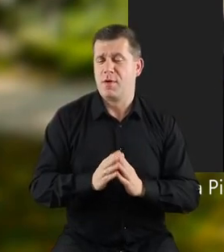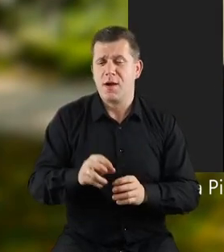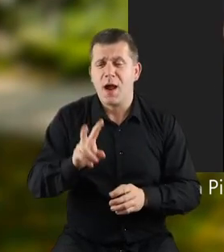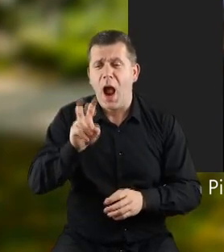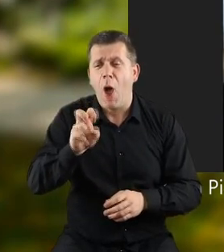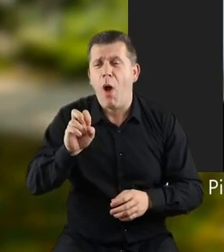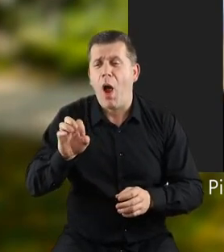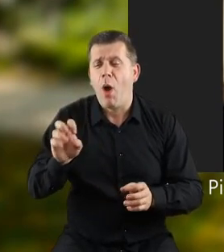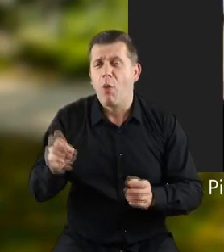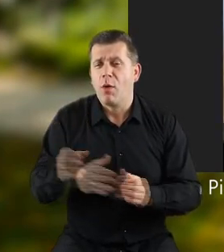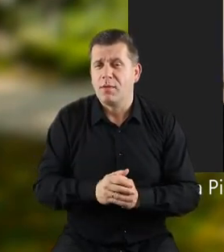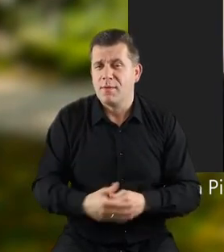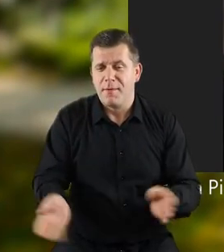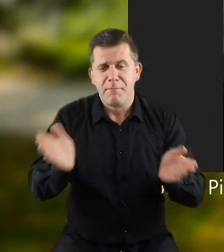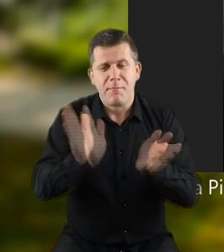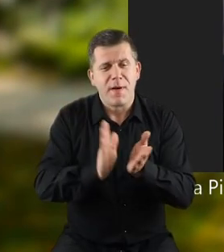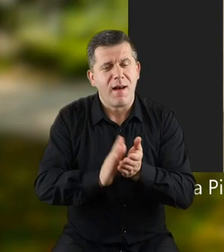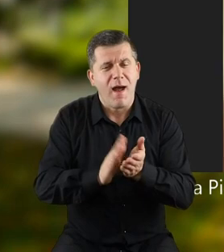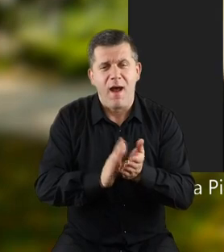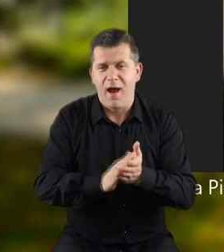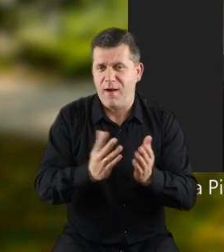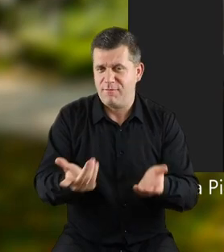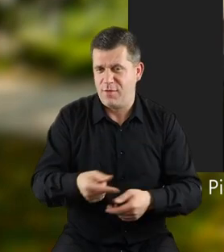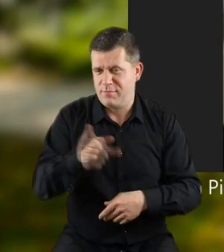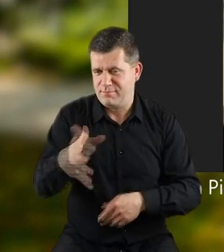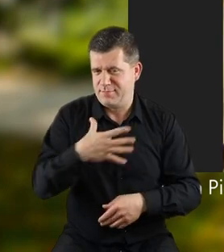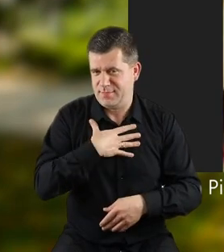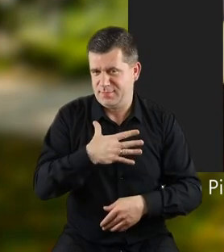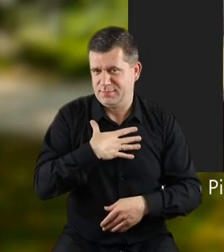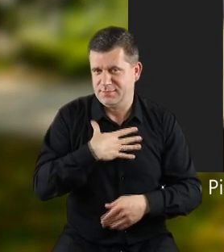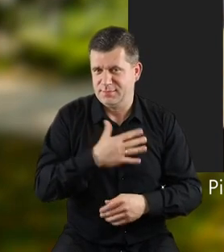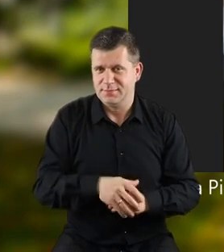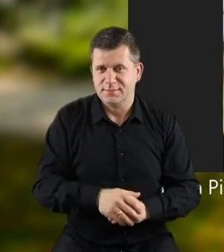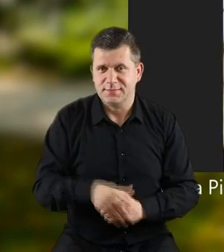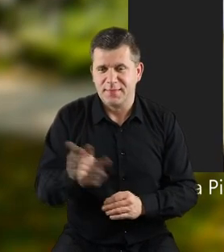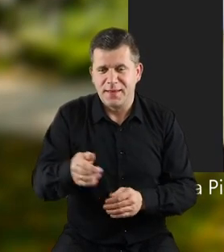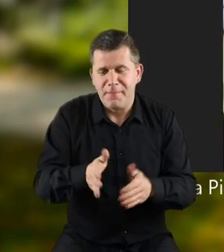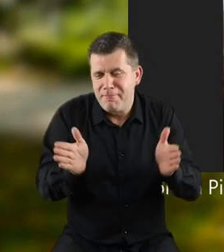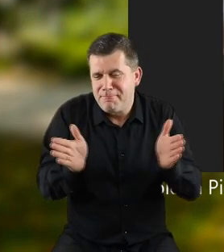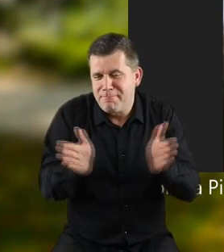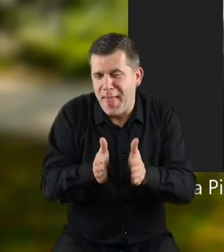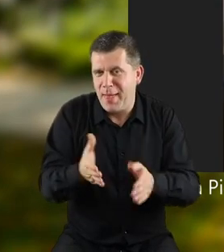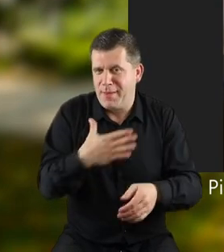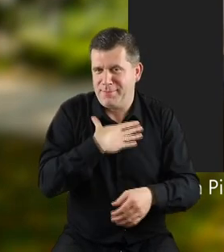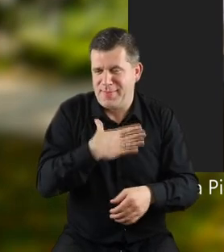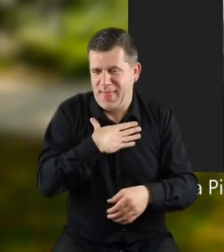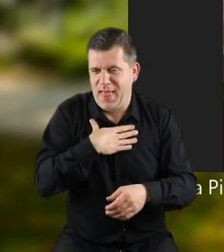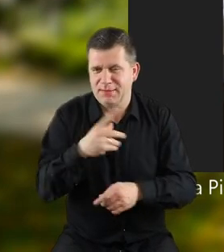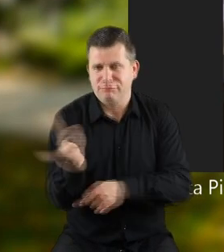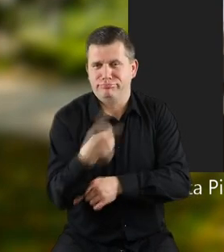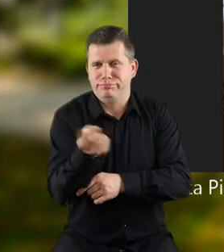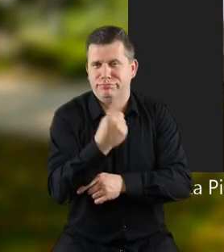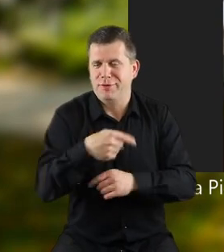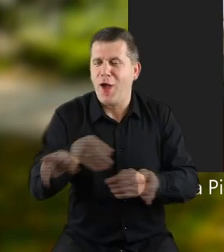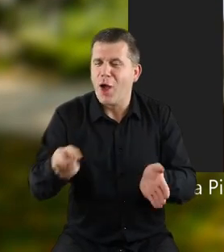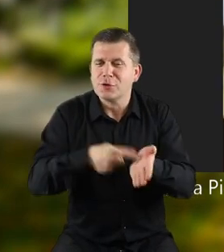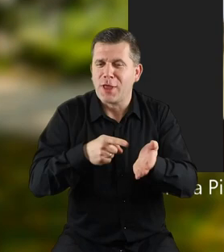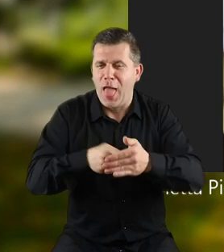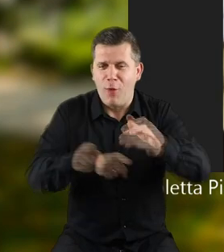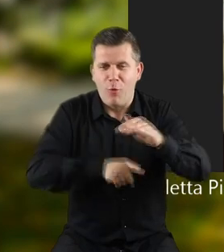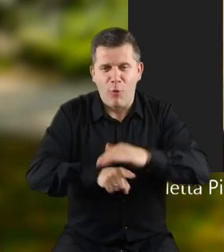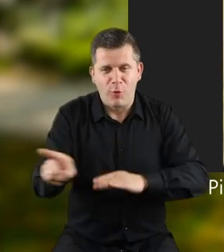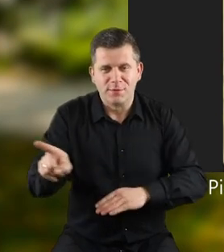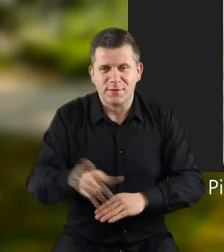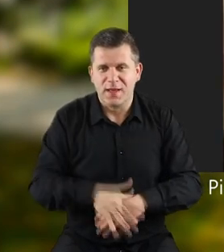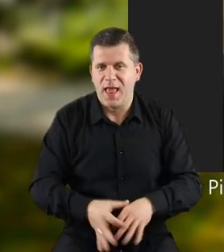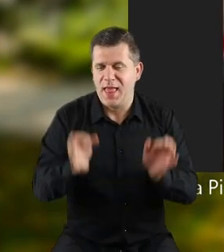Chau, chau. Brawo, brawo szczeniaczku, brawo. To jest taki mały szczeniaczek, czniaczek, wędrowniczek, on często